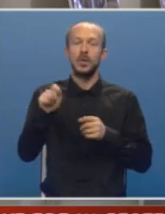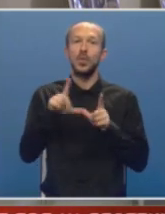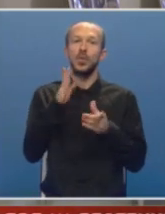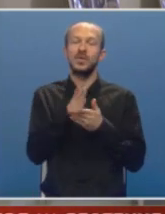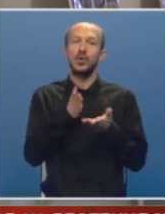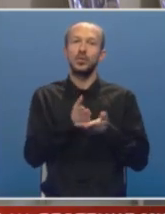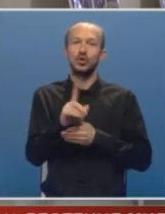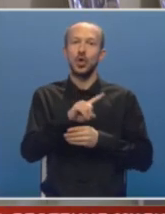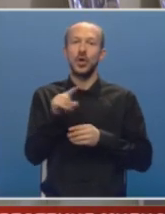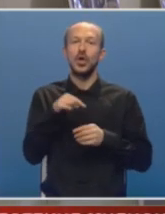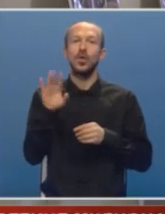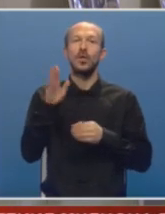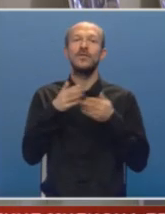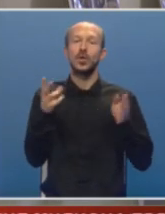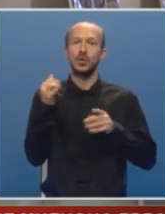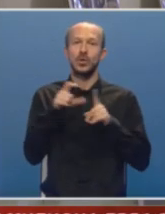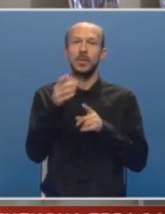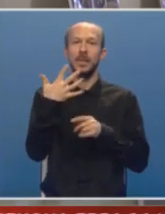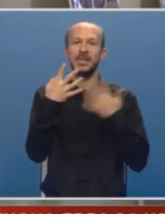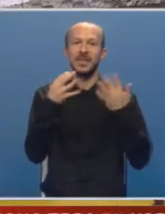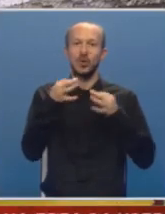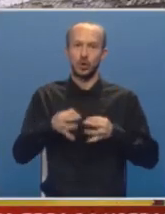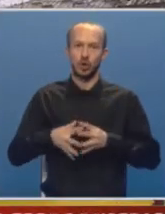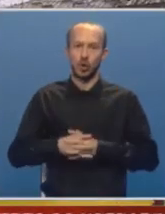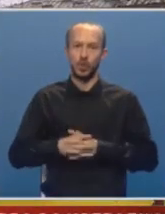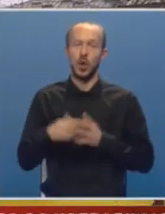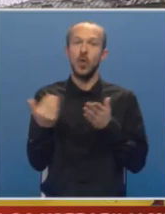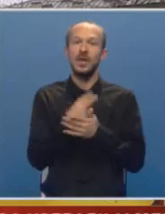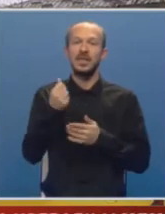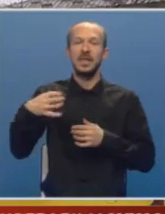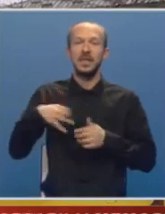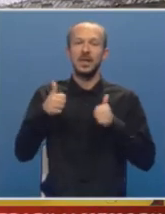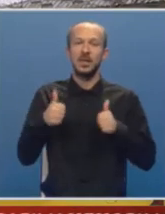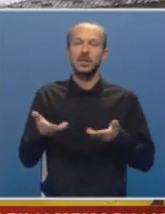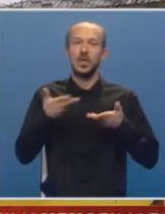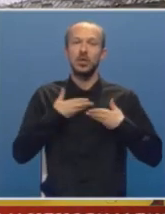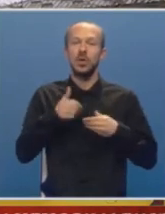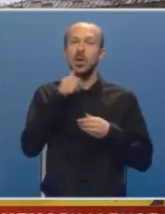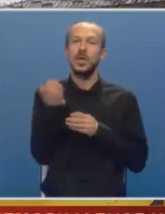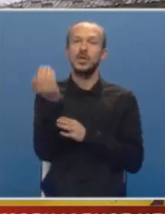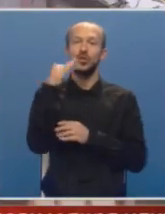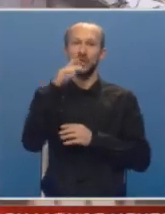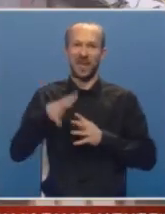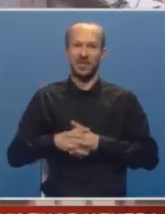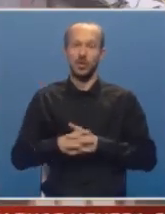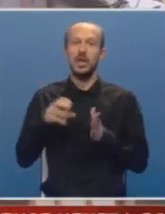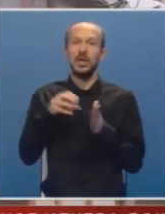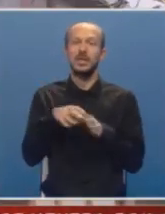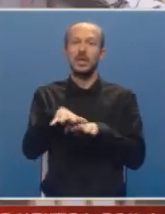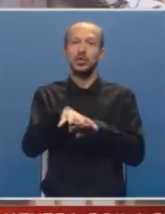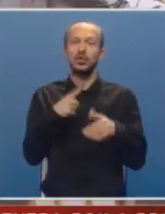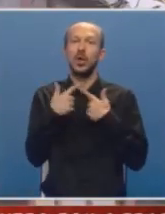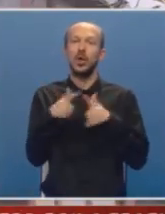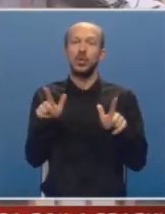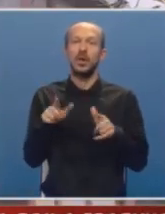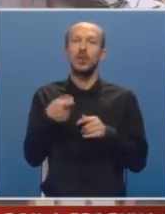svakom slučaju ne do ovolikog iznosa od 59 odsto. Nove cijene grijanja danas je dobilo i istočno Sarajevo. Gradska skupština